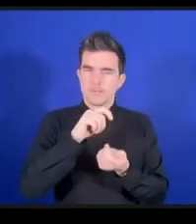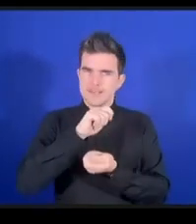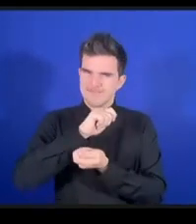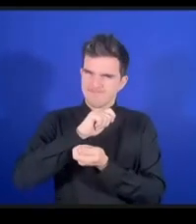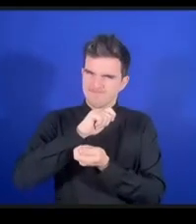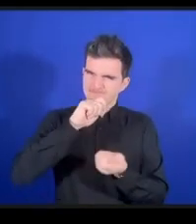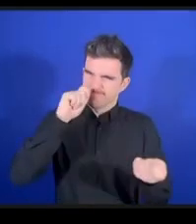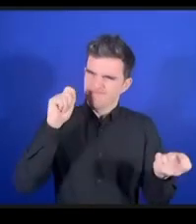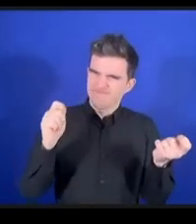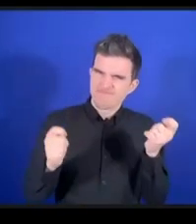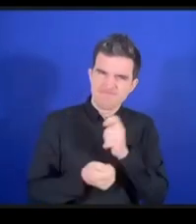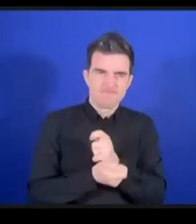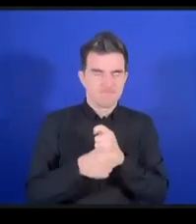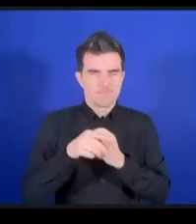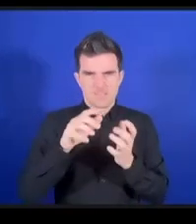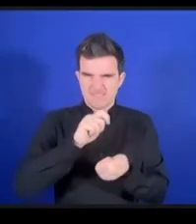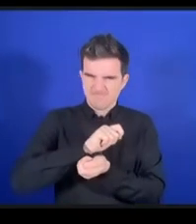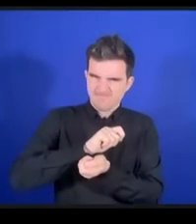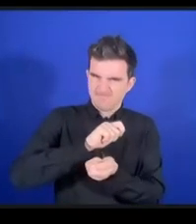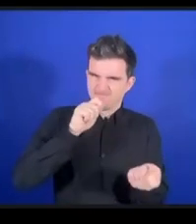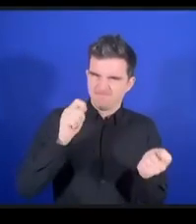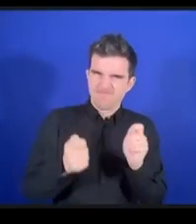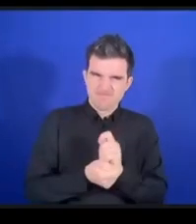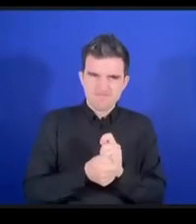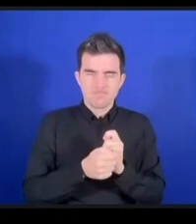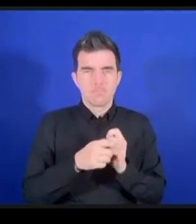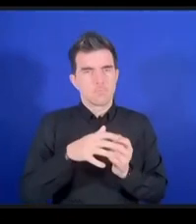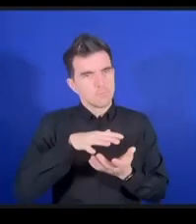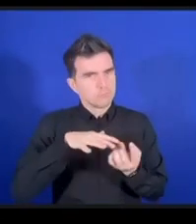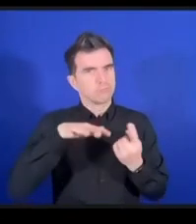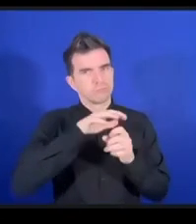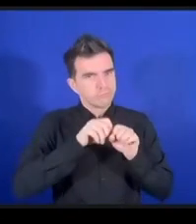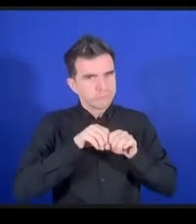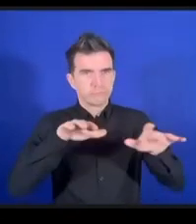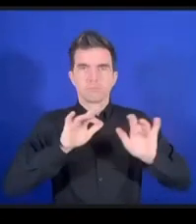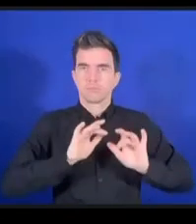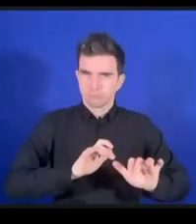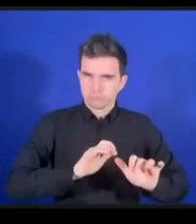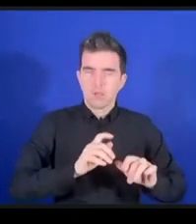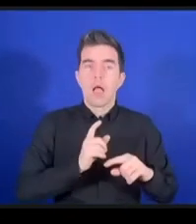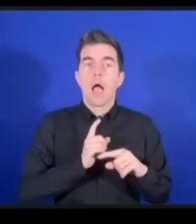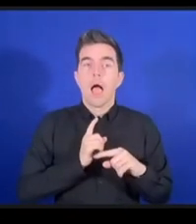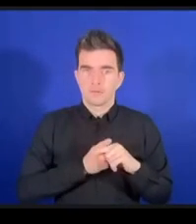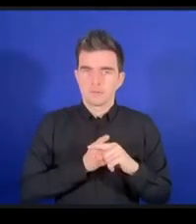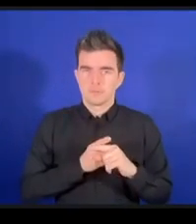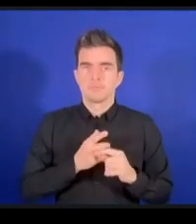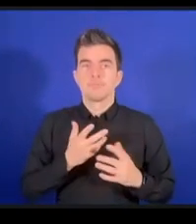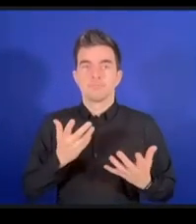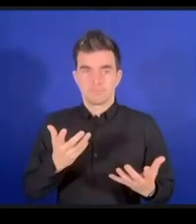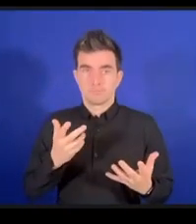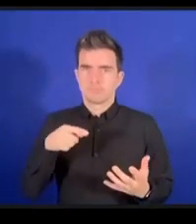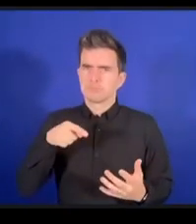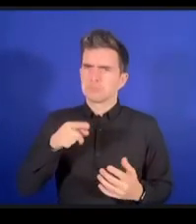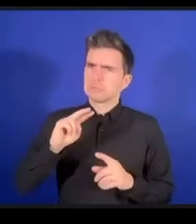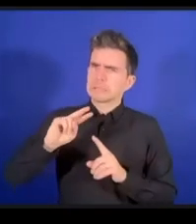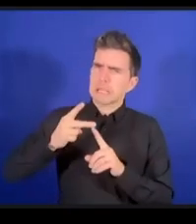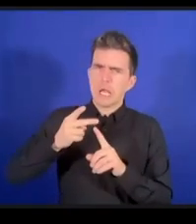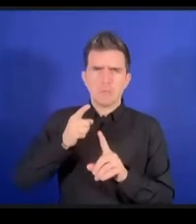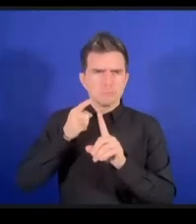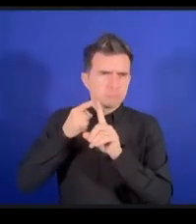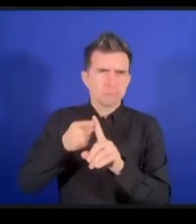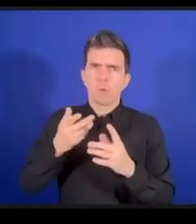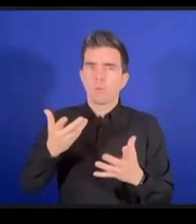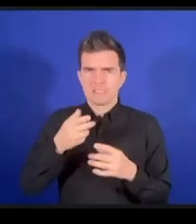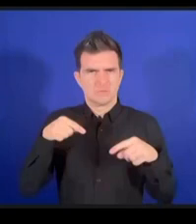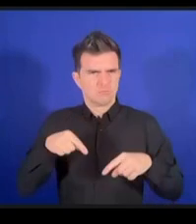ダイミックコアリッションの2つ目に狙うという人はデジタルのスペースを障害を持つ人にとってもアクセス可能にしようということなんですその